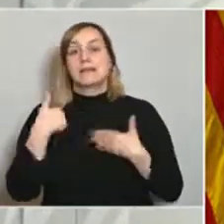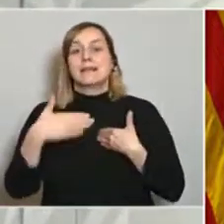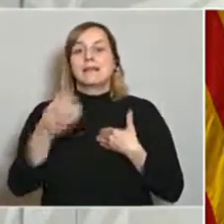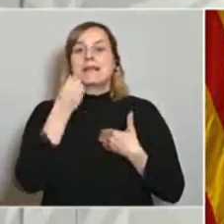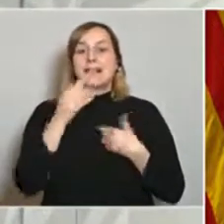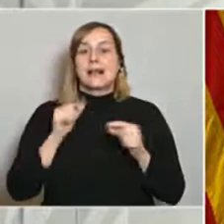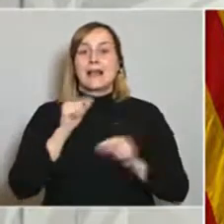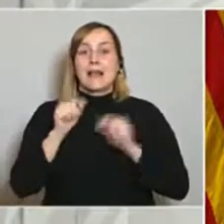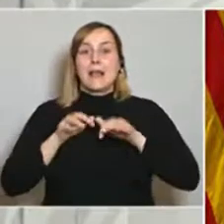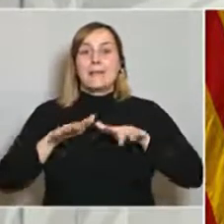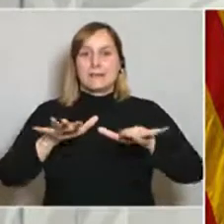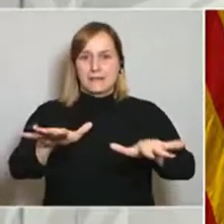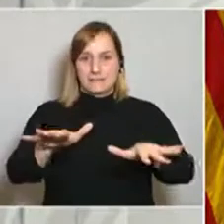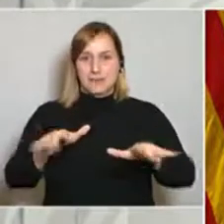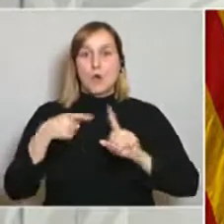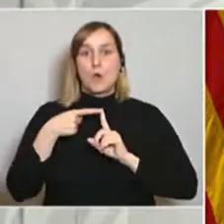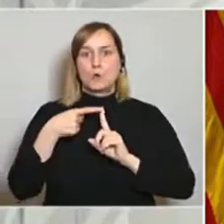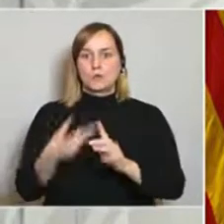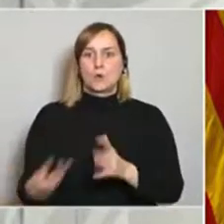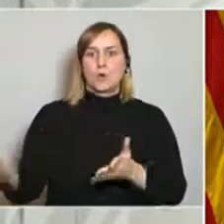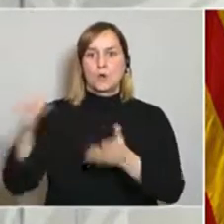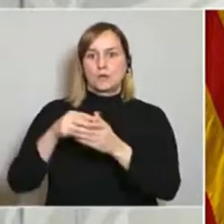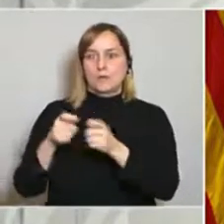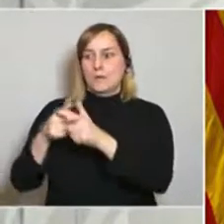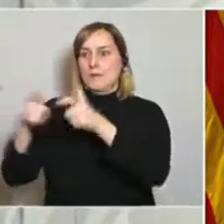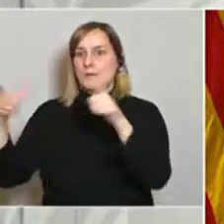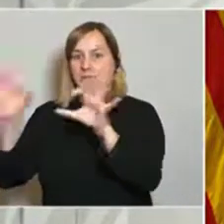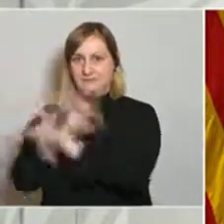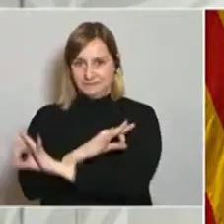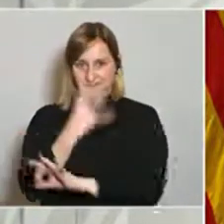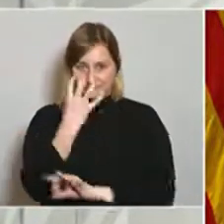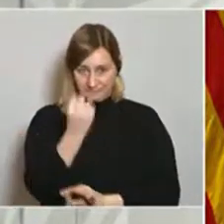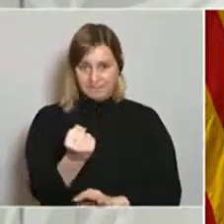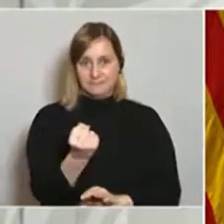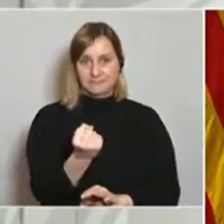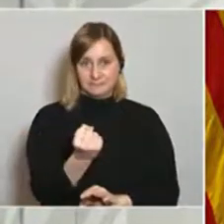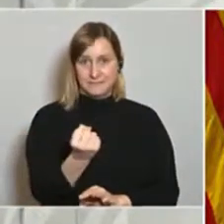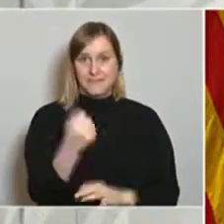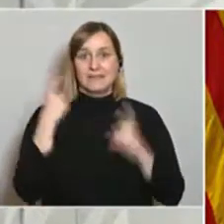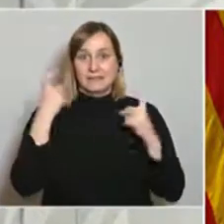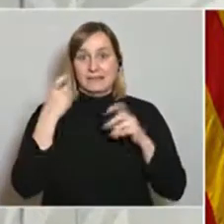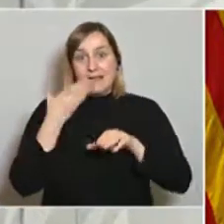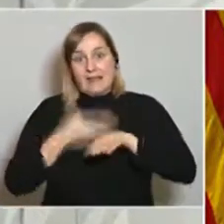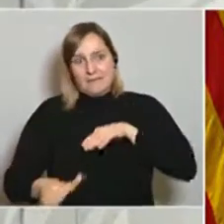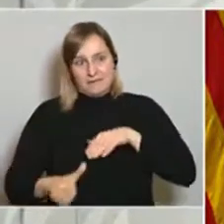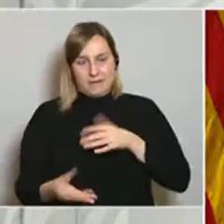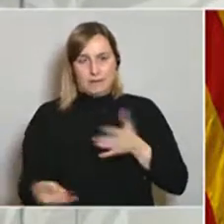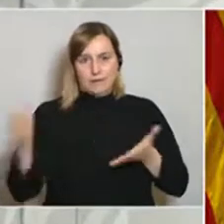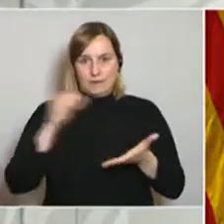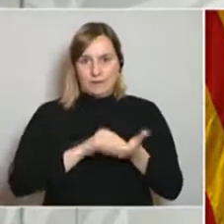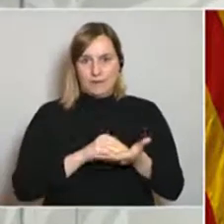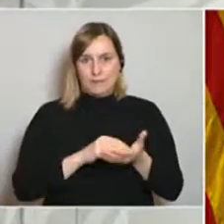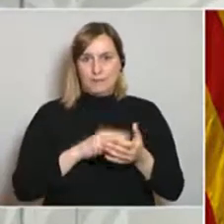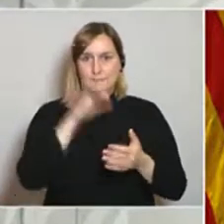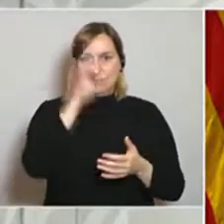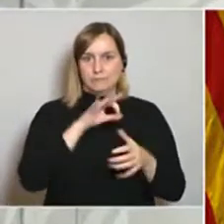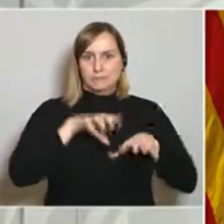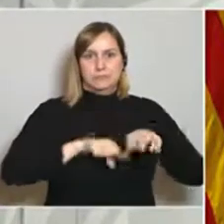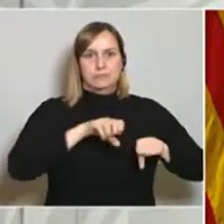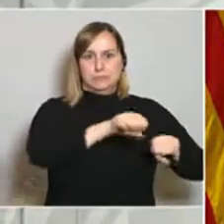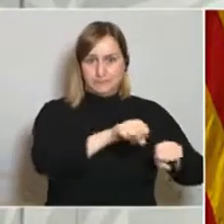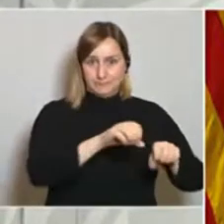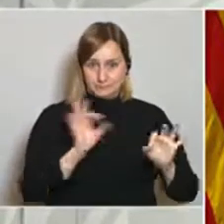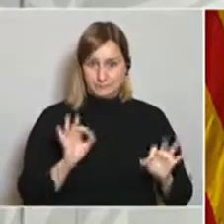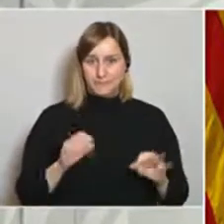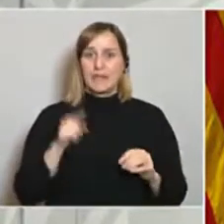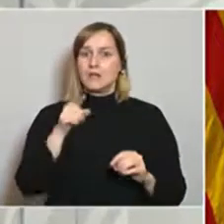rebots que ens comprometin altra vegada aquesta capacitat de crítics. Això ha sigut un esforç enorme